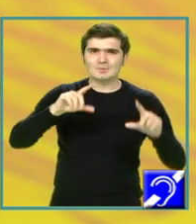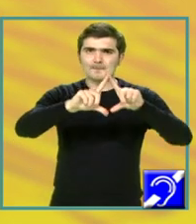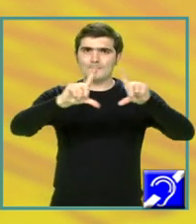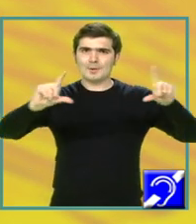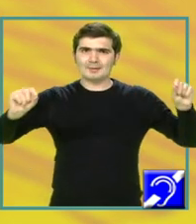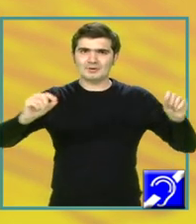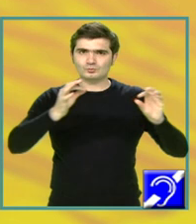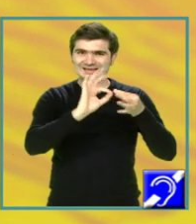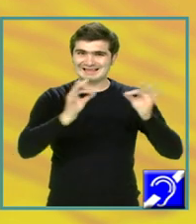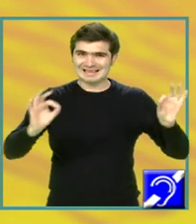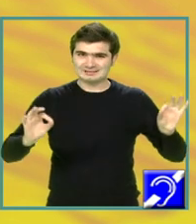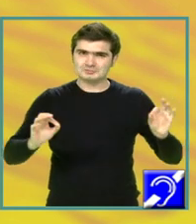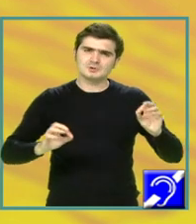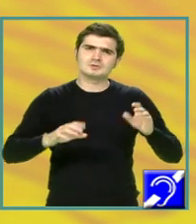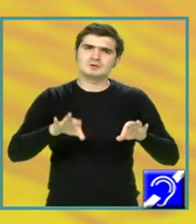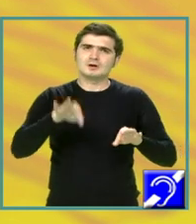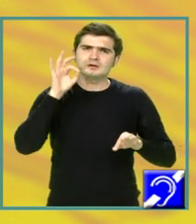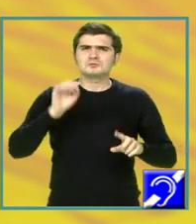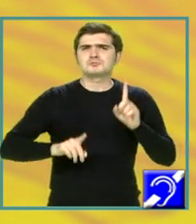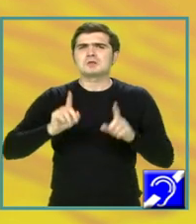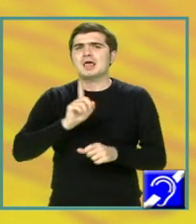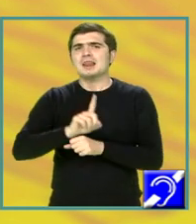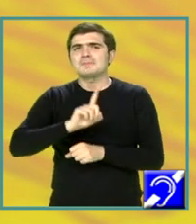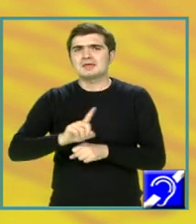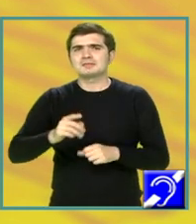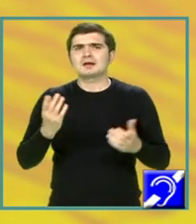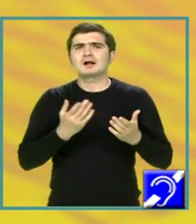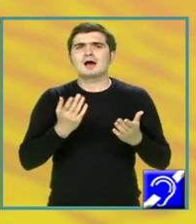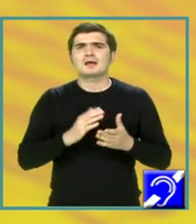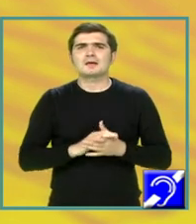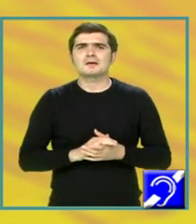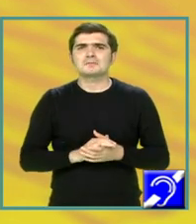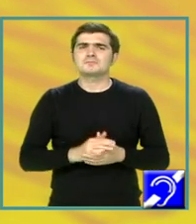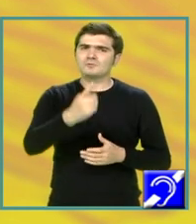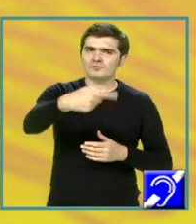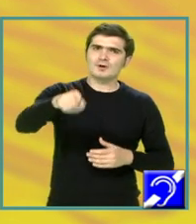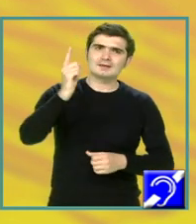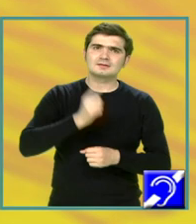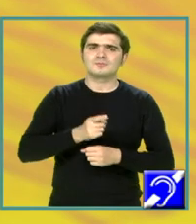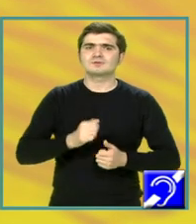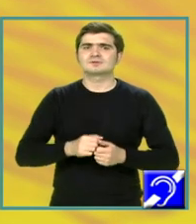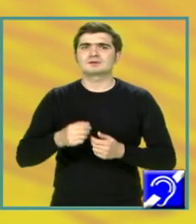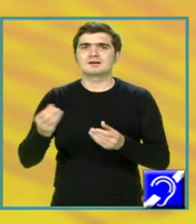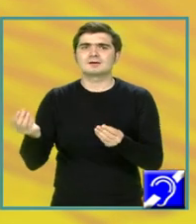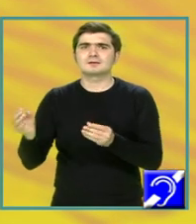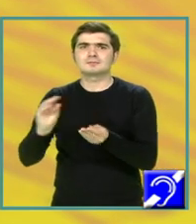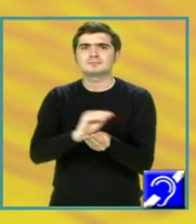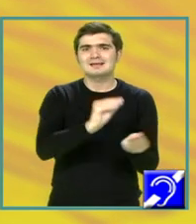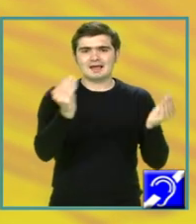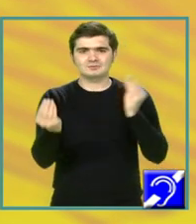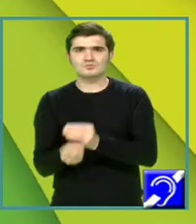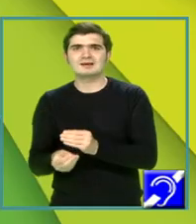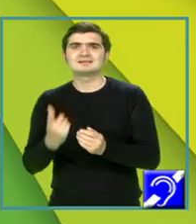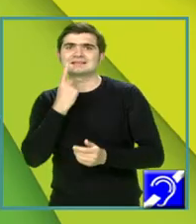respectiv a anumitor elemente pe care voi trebuie să le transpuneți apoi în